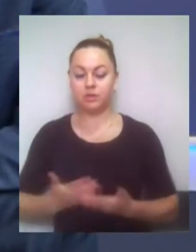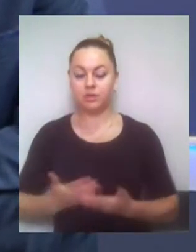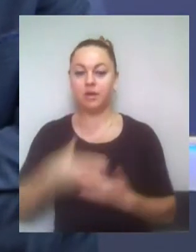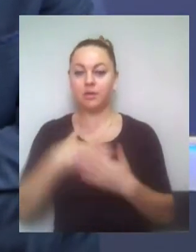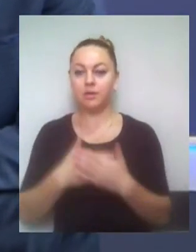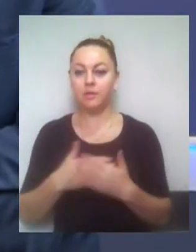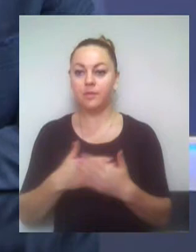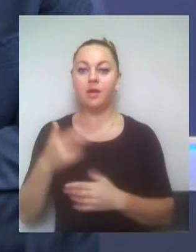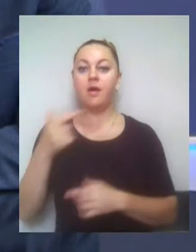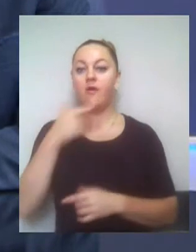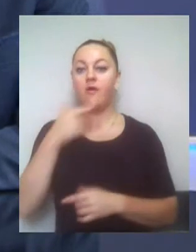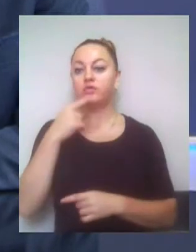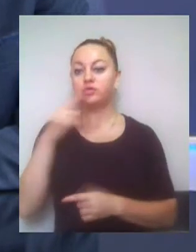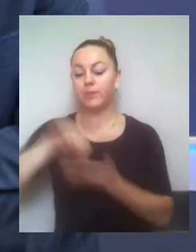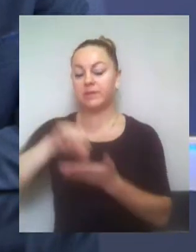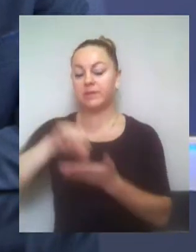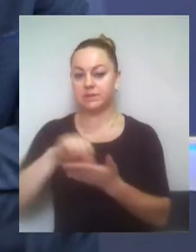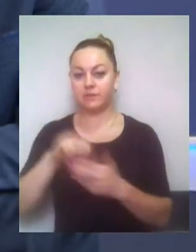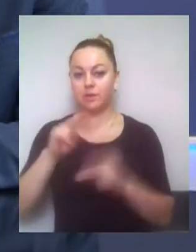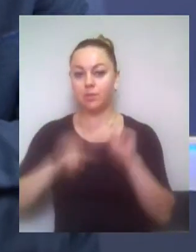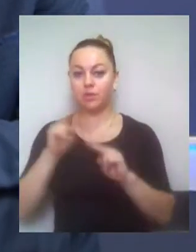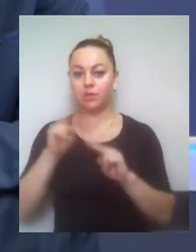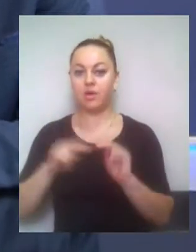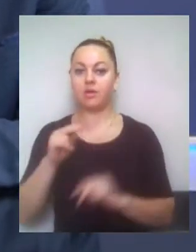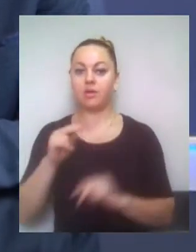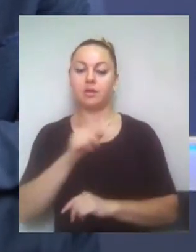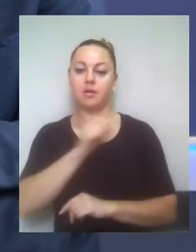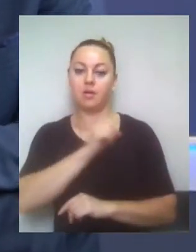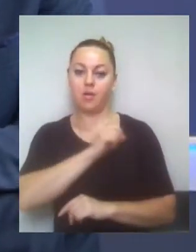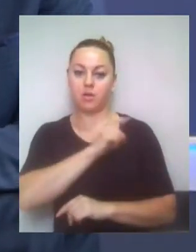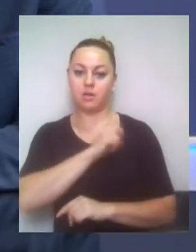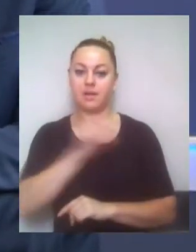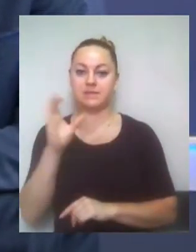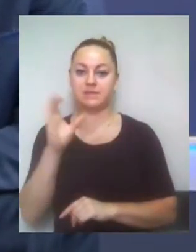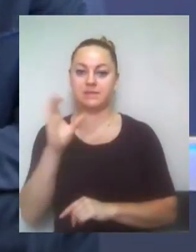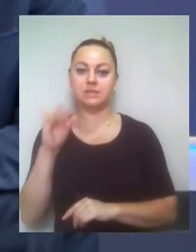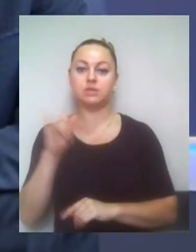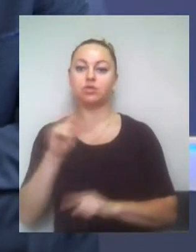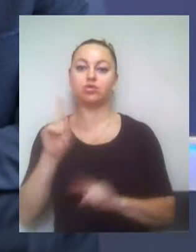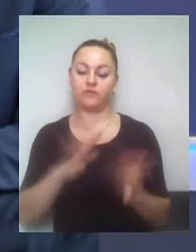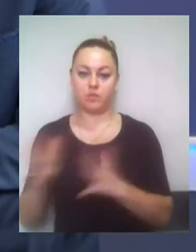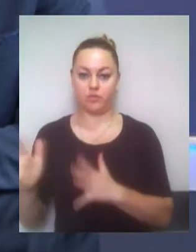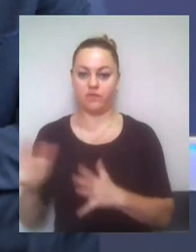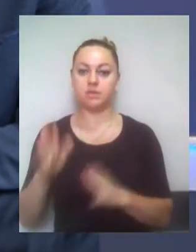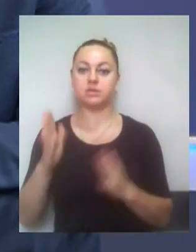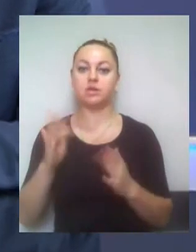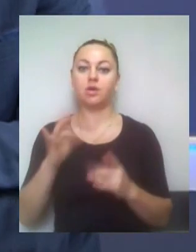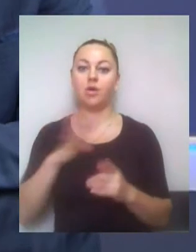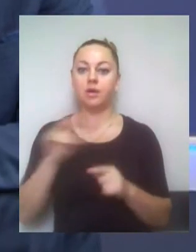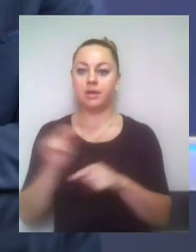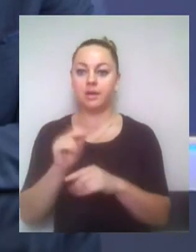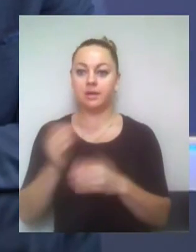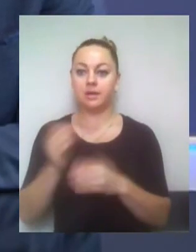компанії-забудовника «Одеса-Сіті» Олег Лавренюк повідомив журналістам Суспільного на місці, що відбувається демонтаж будинку за